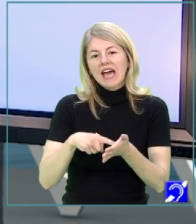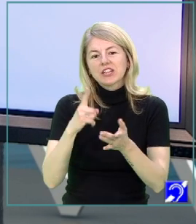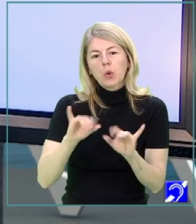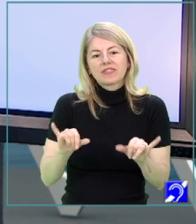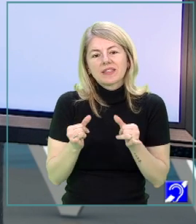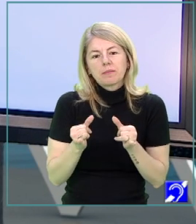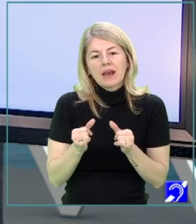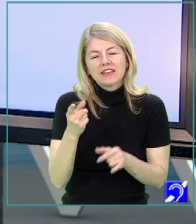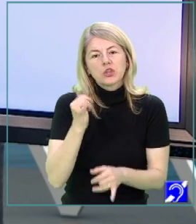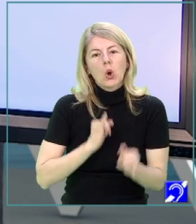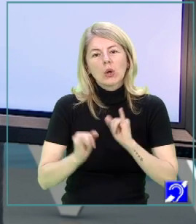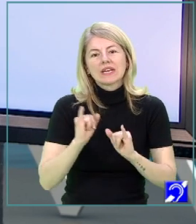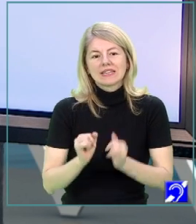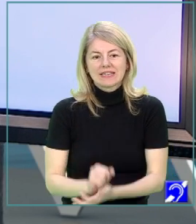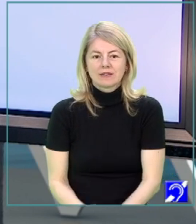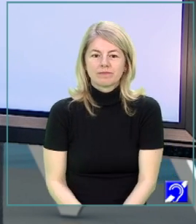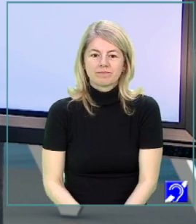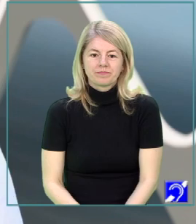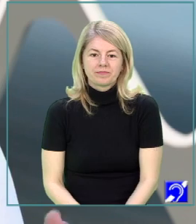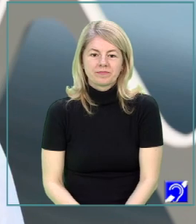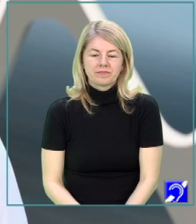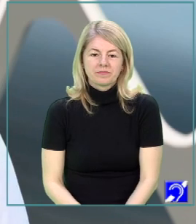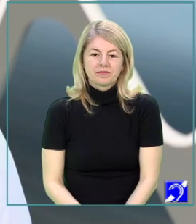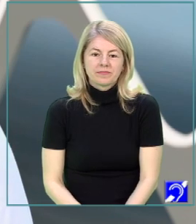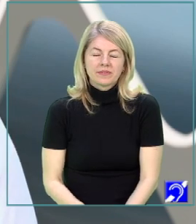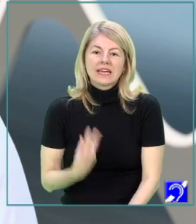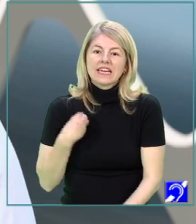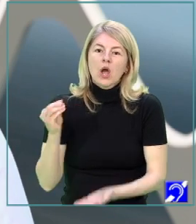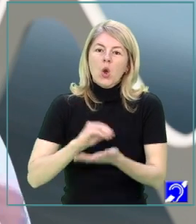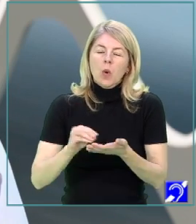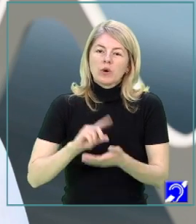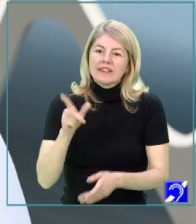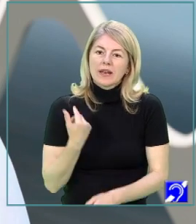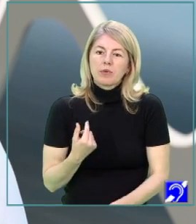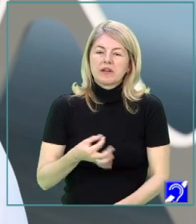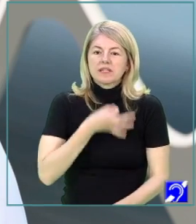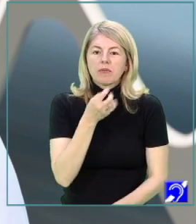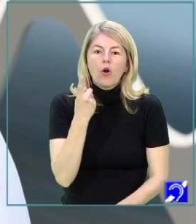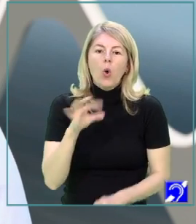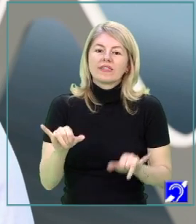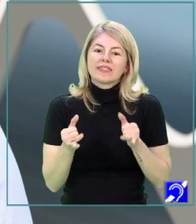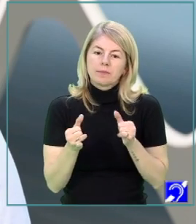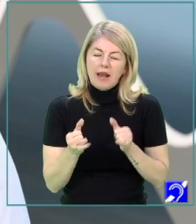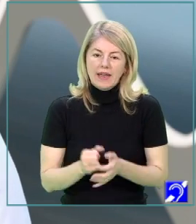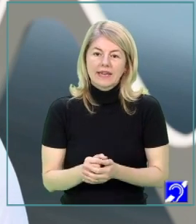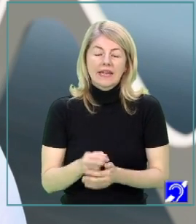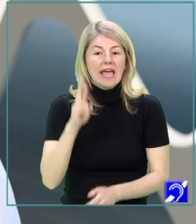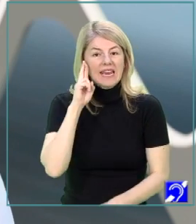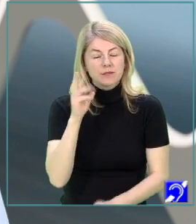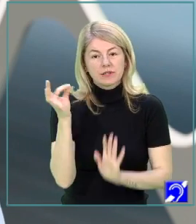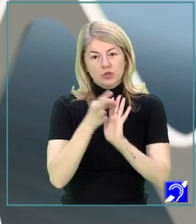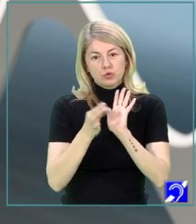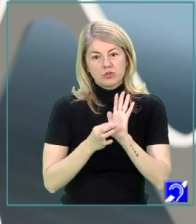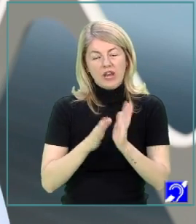întâmplare petrecută într-o grădină. În compunerea voastră trebuie să relatați o întâmplare respectând succesiunea